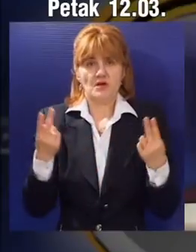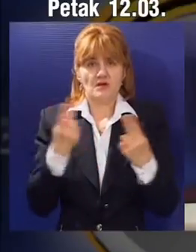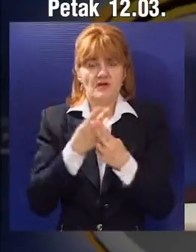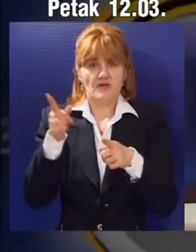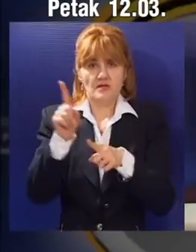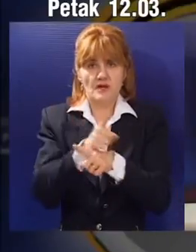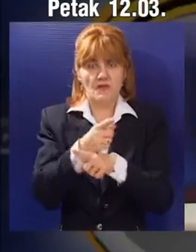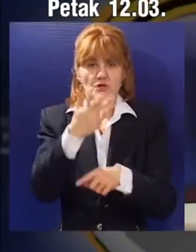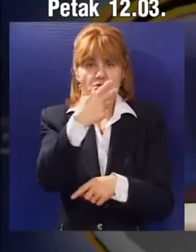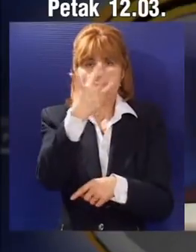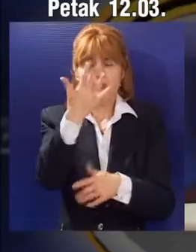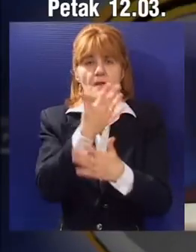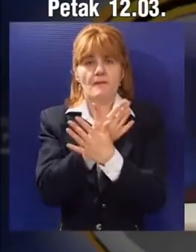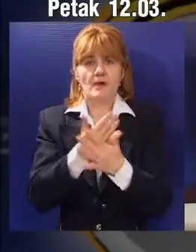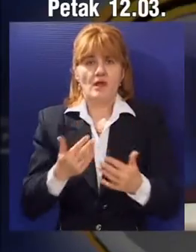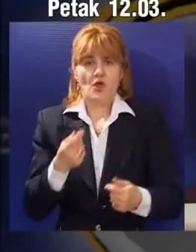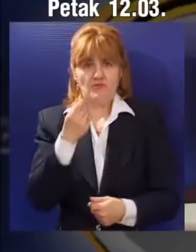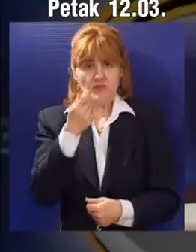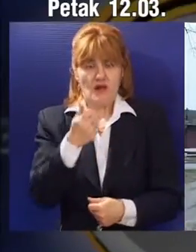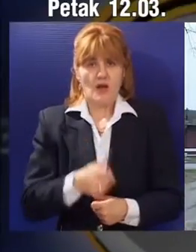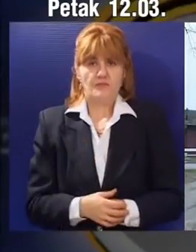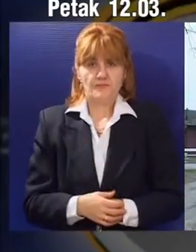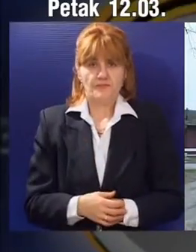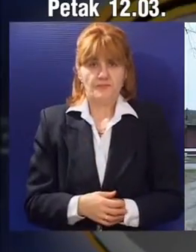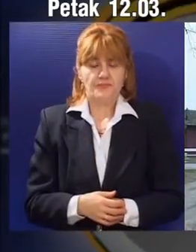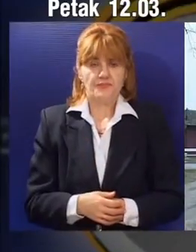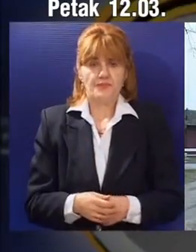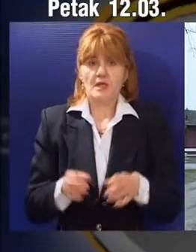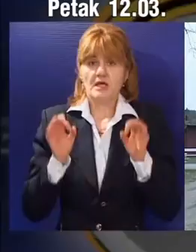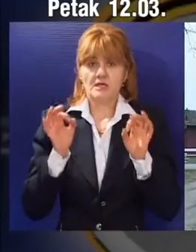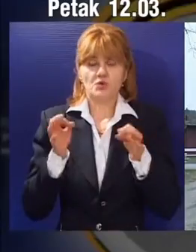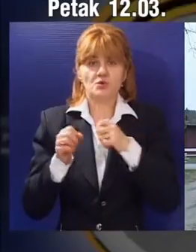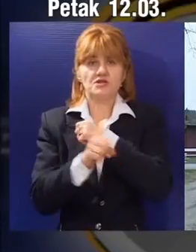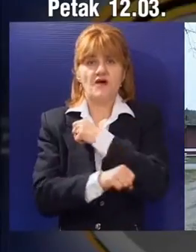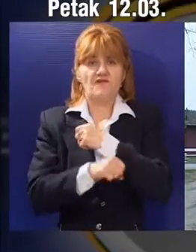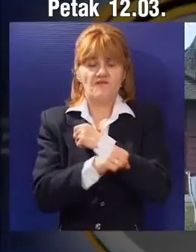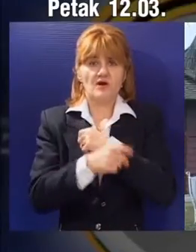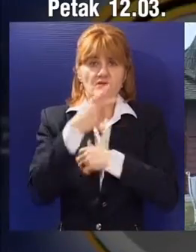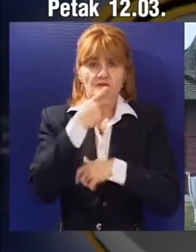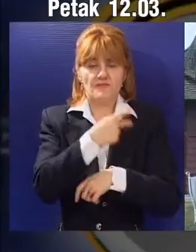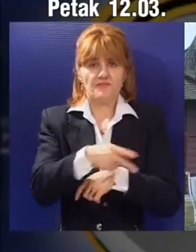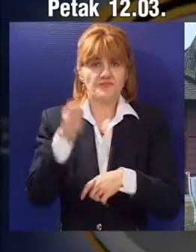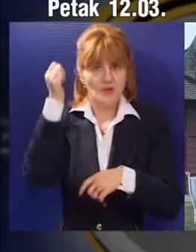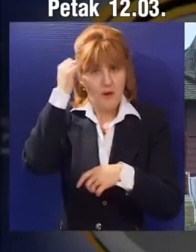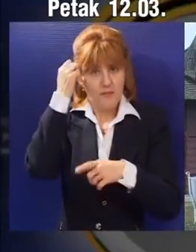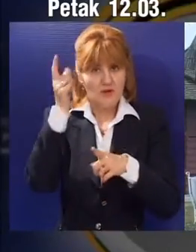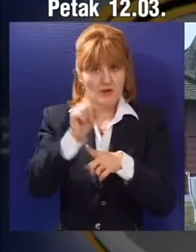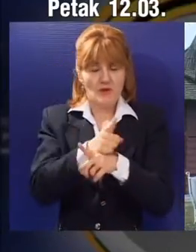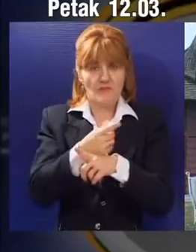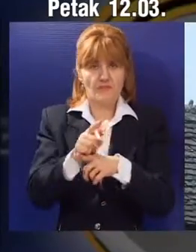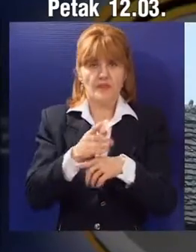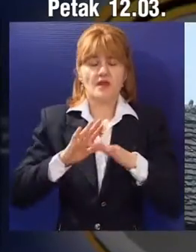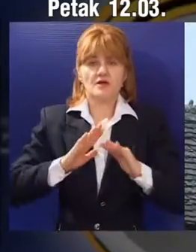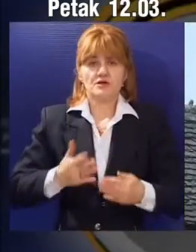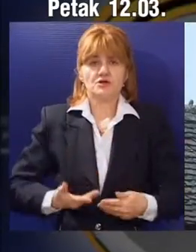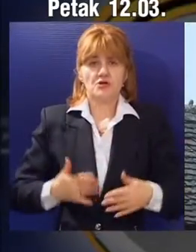košta oko 45 miliona dinara. Stručnjaci građavinskog fakulteta, koji rade idejni projekat za sanaciju i